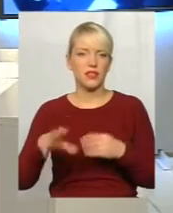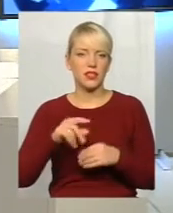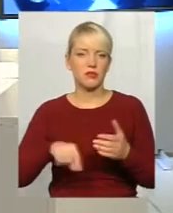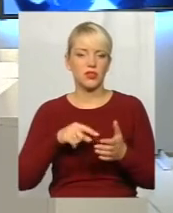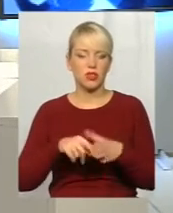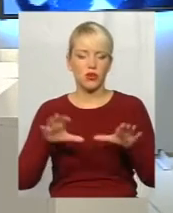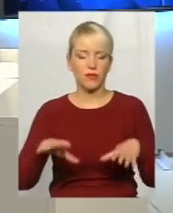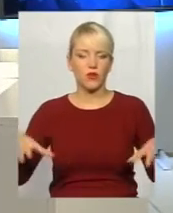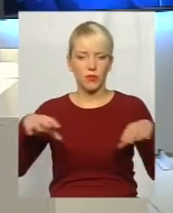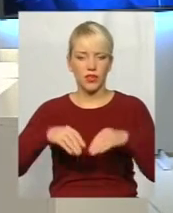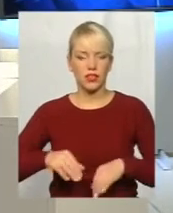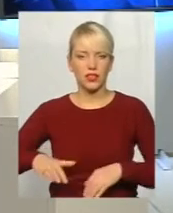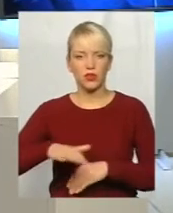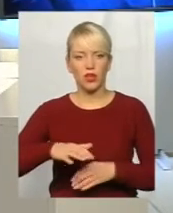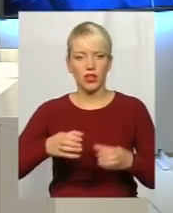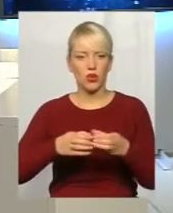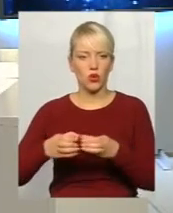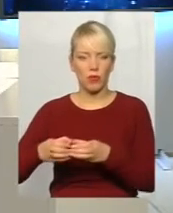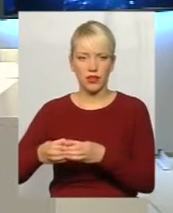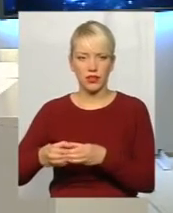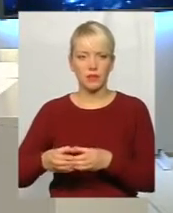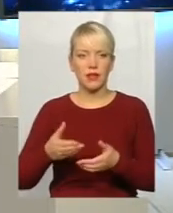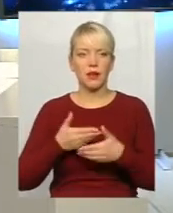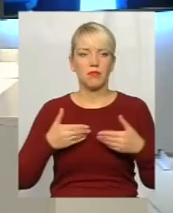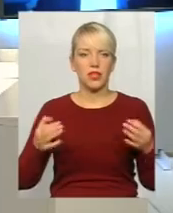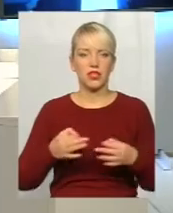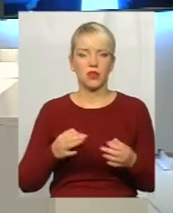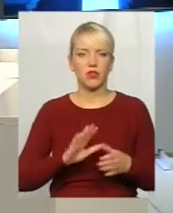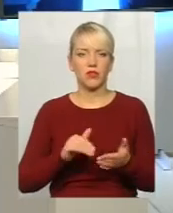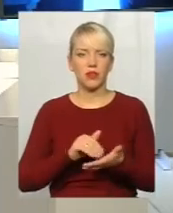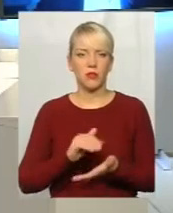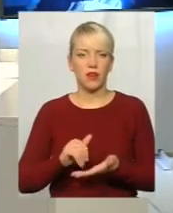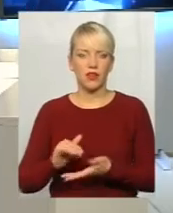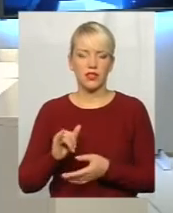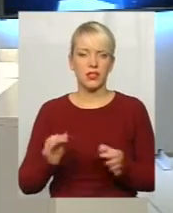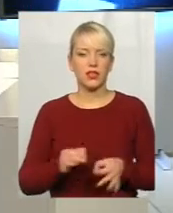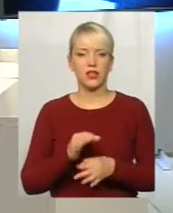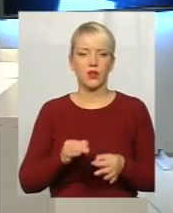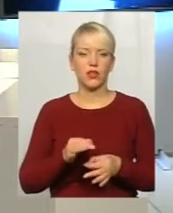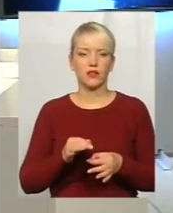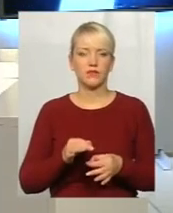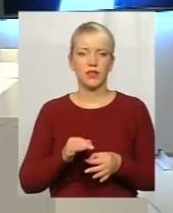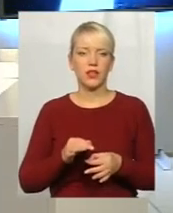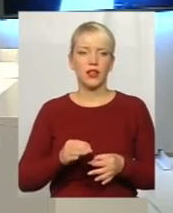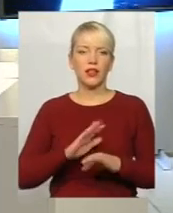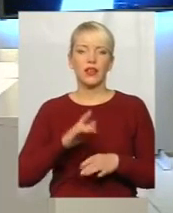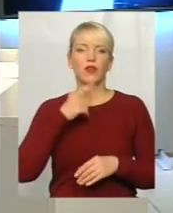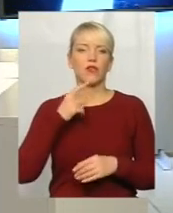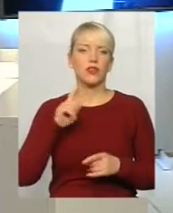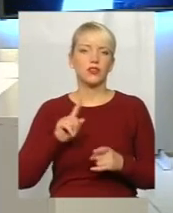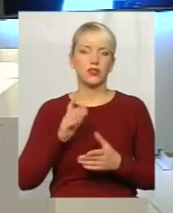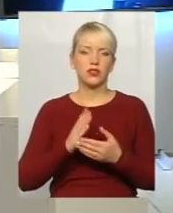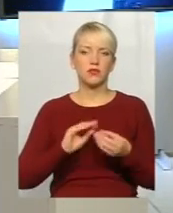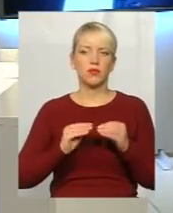об'єднаний територіальний громад. Ми ніколи не відмовлялися і ніколи не говорили, що є